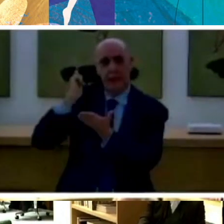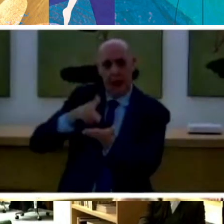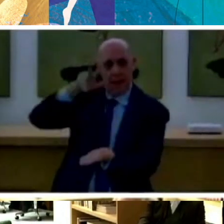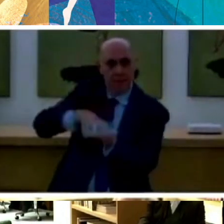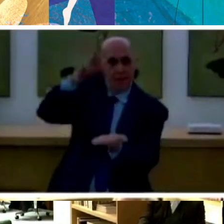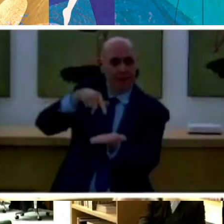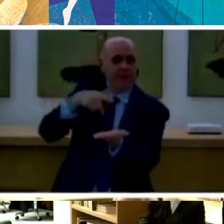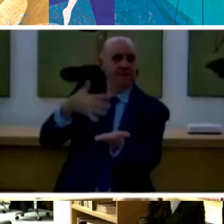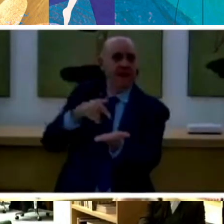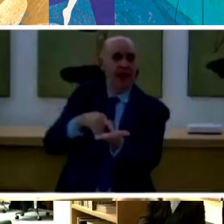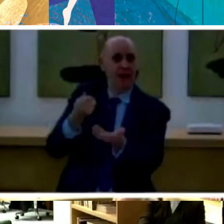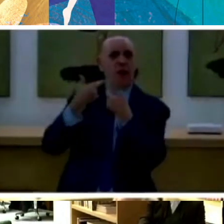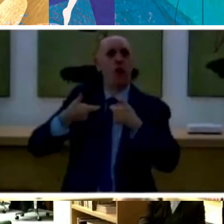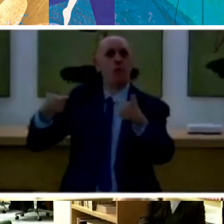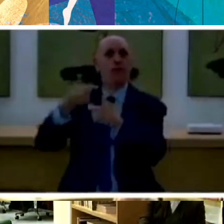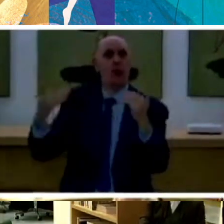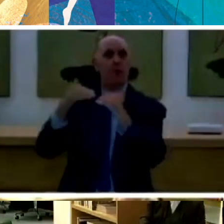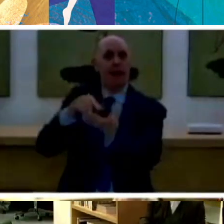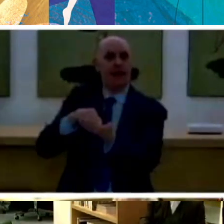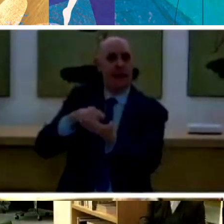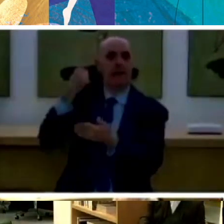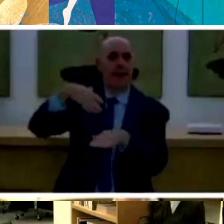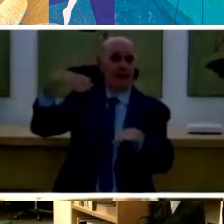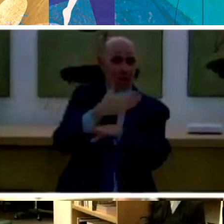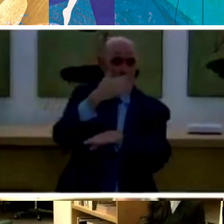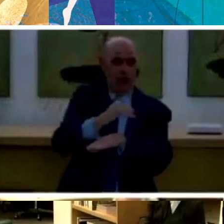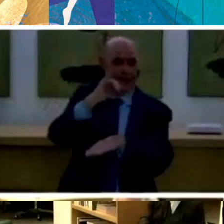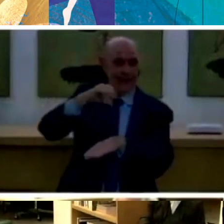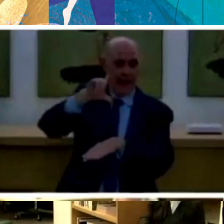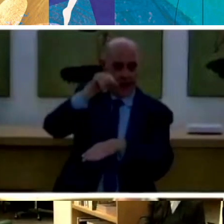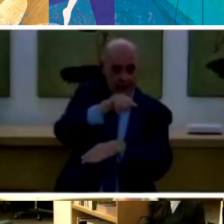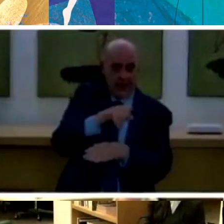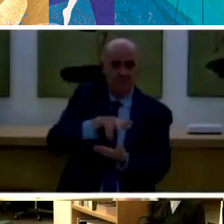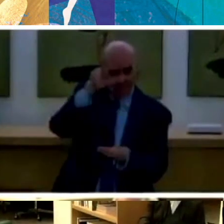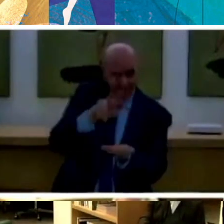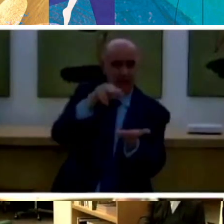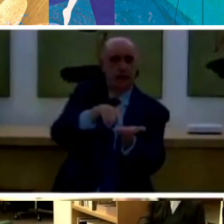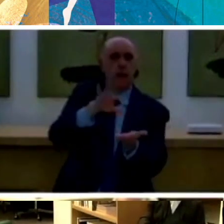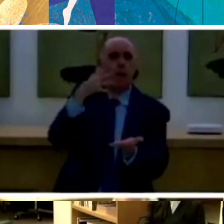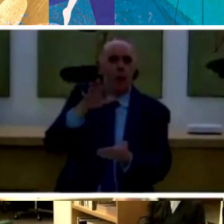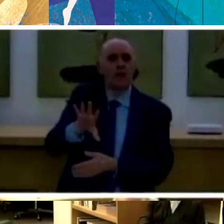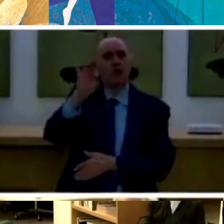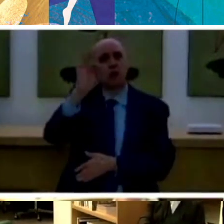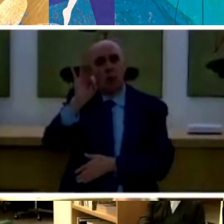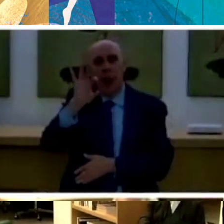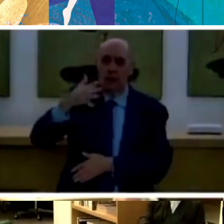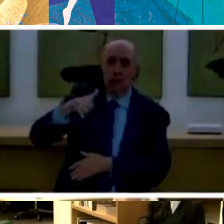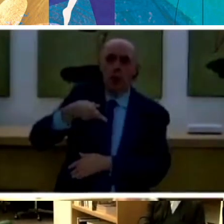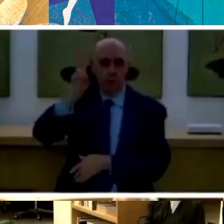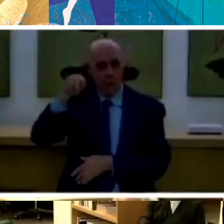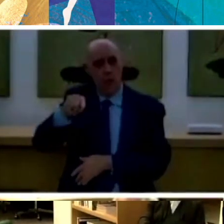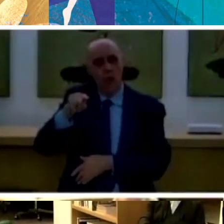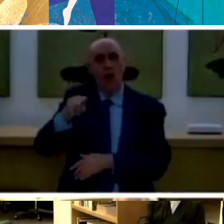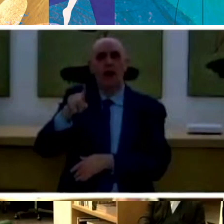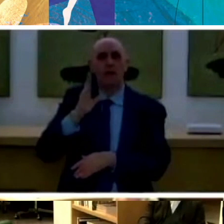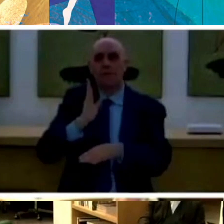corso dell'ultima riunione della Commissione Paridetica per gli infortunati Inel che prevede circa 50 se non più interventi